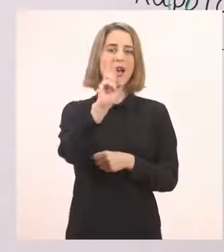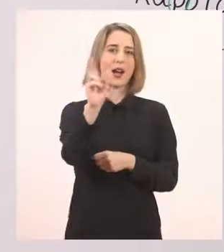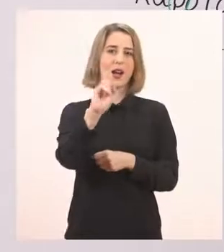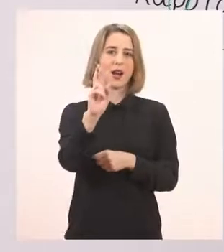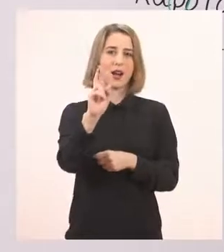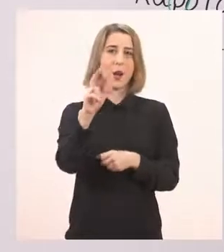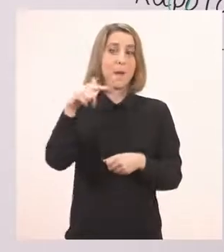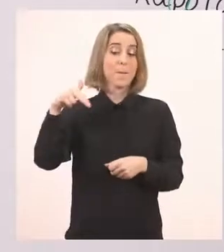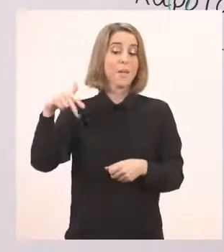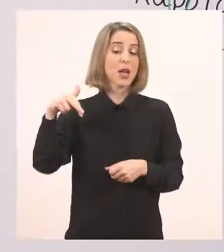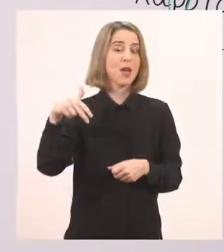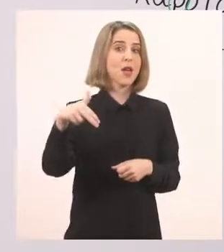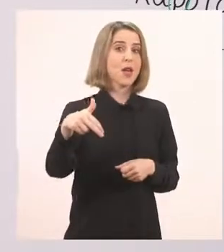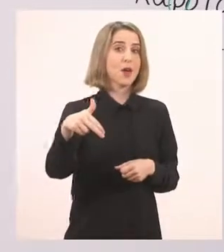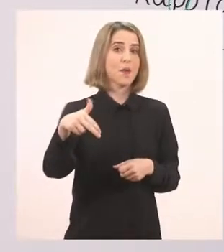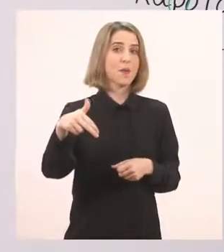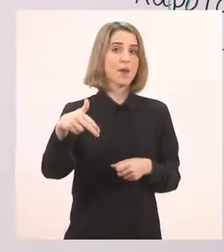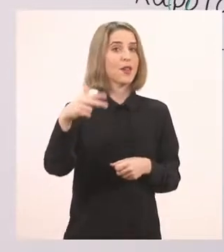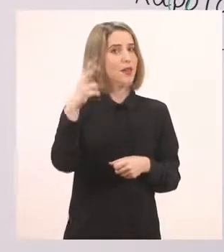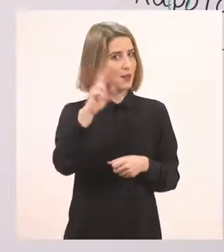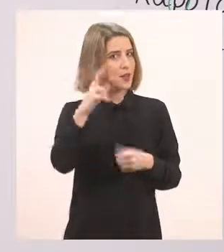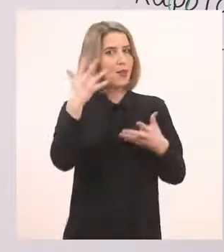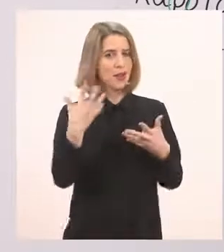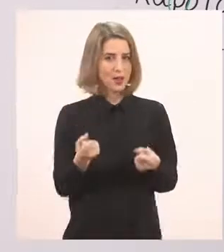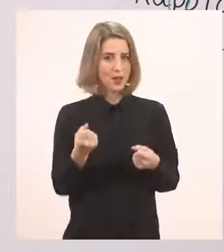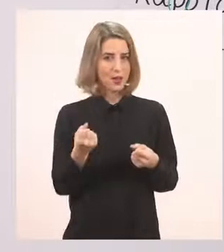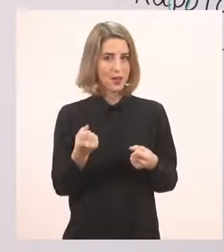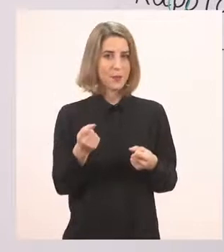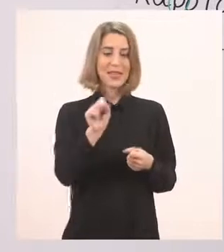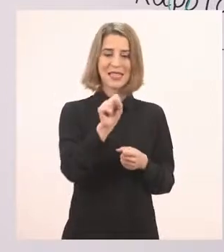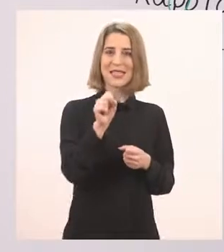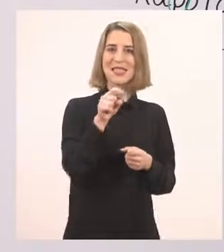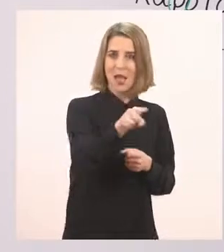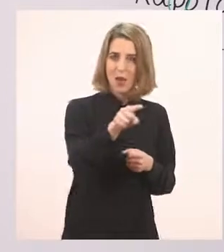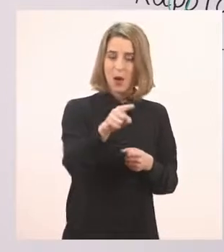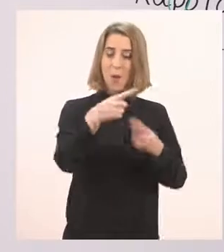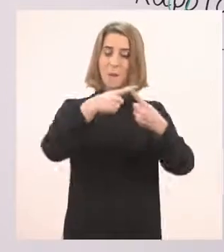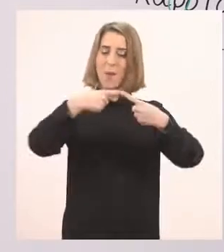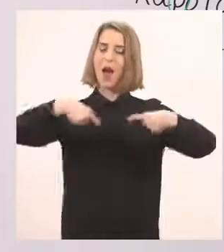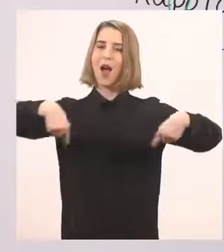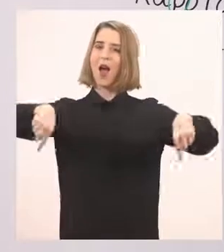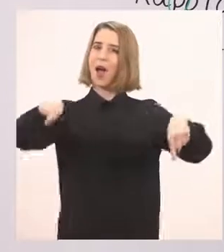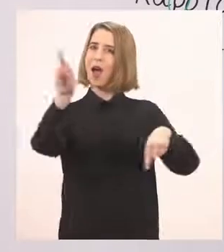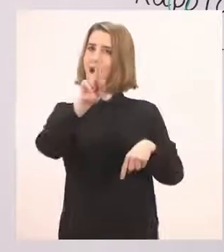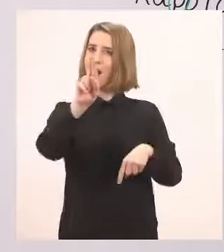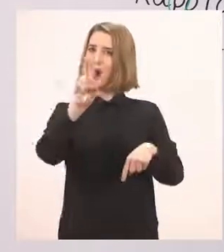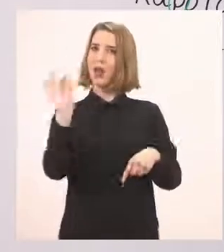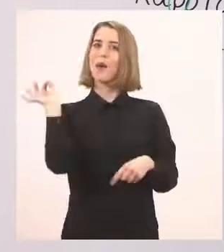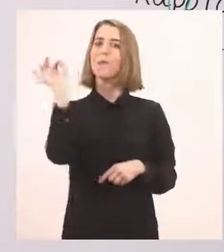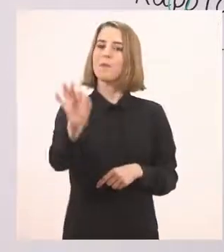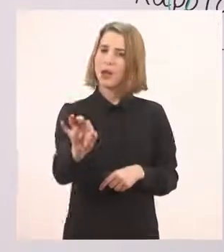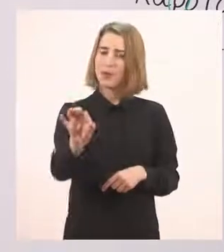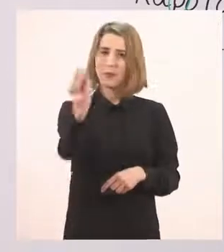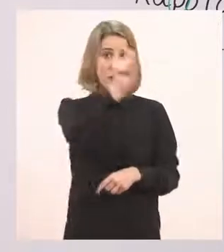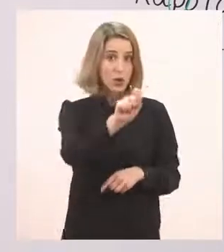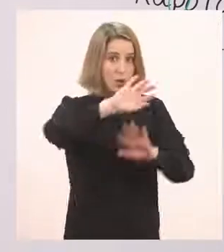Παρέα. Περπατάνε. Σε παραλία. Πάνε. Τα